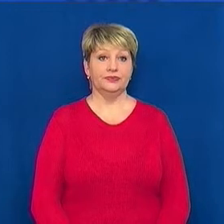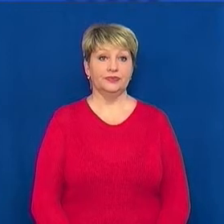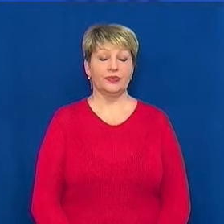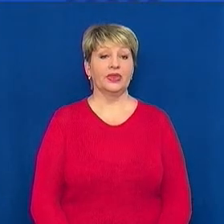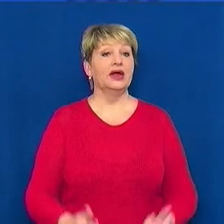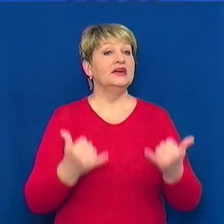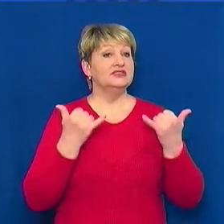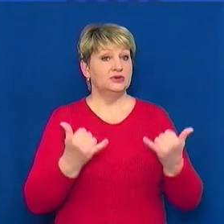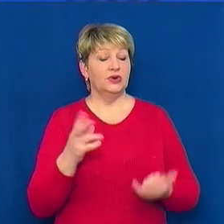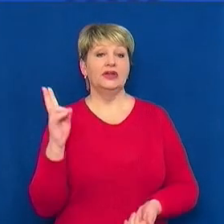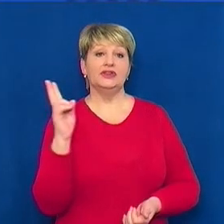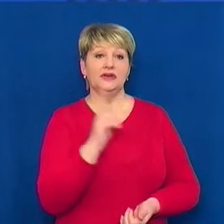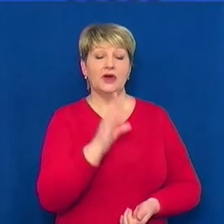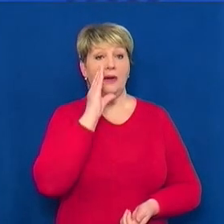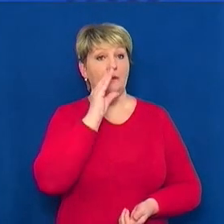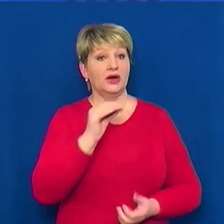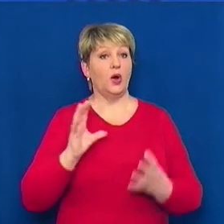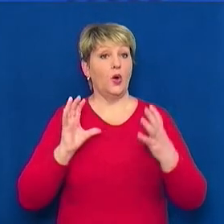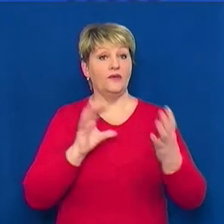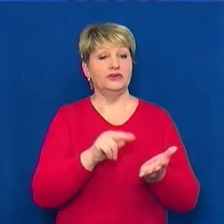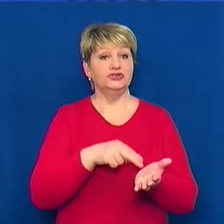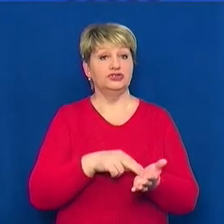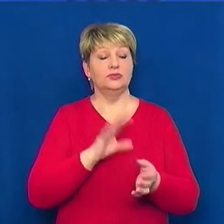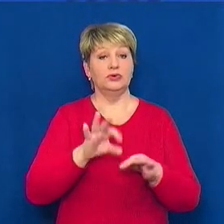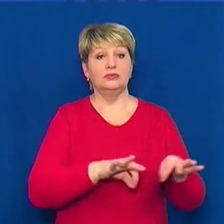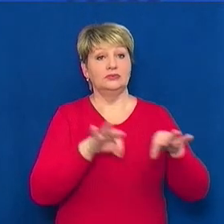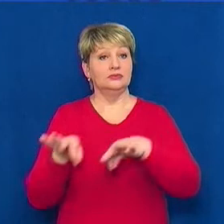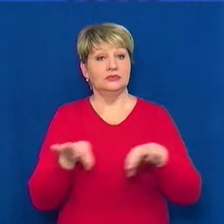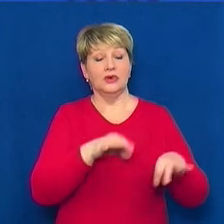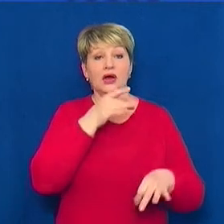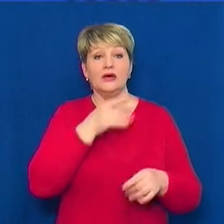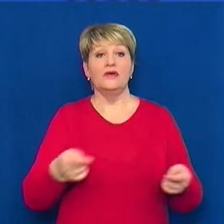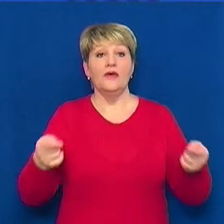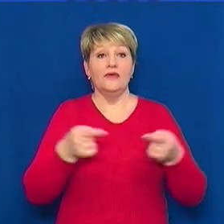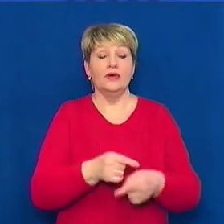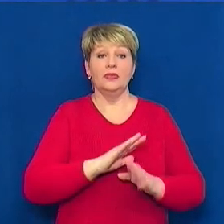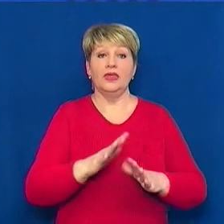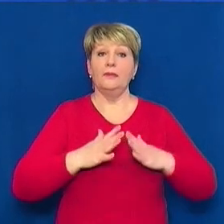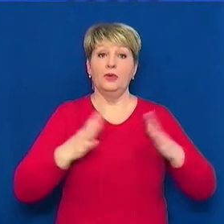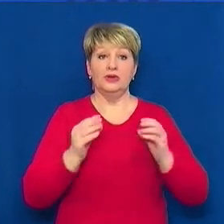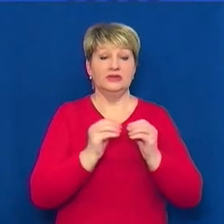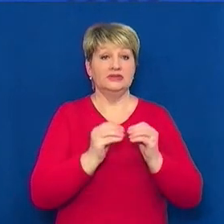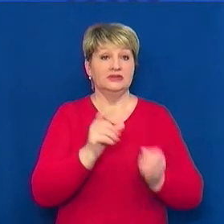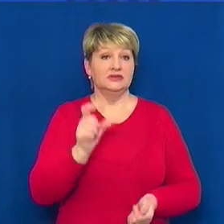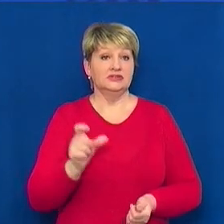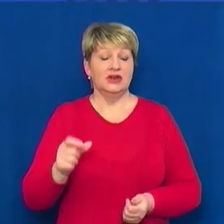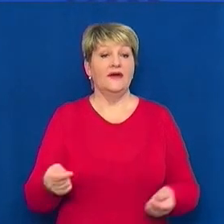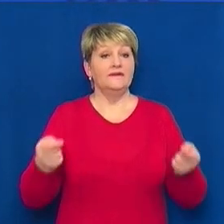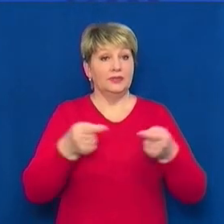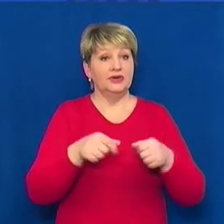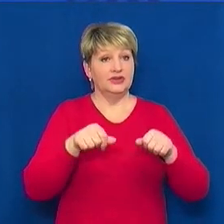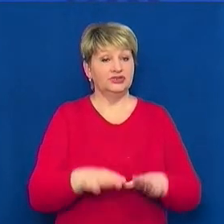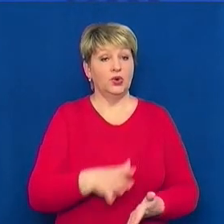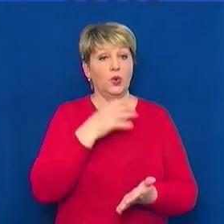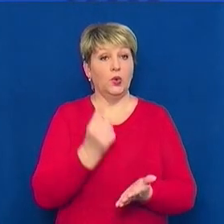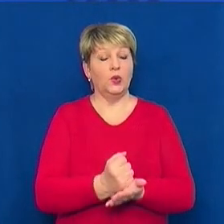Відсьогодні тролейбуси та маршрутні автобуси Черкас перевозитимуть одночасно не більше 10-тьох пасажирів. Відповідне рішення ухвалив міський голова